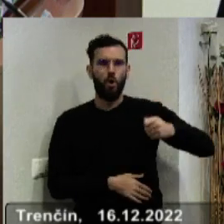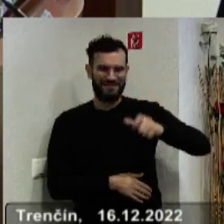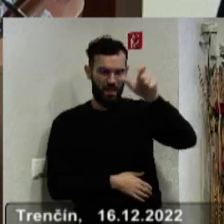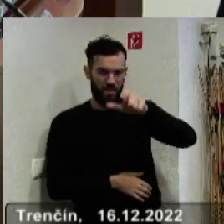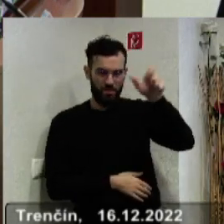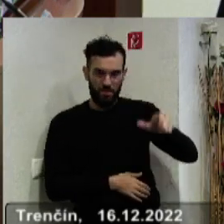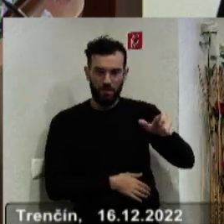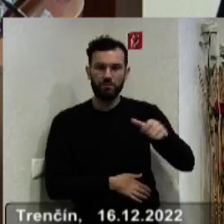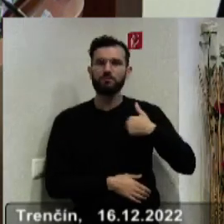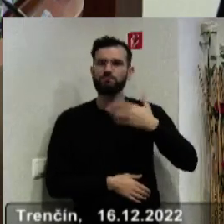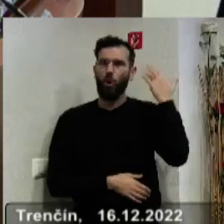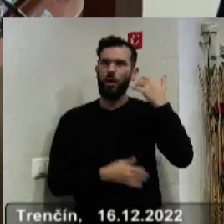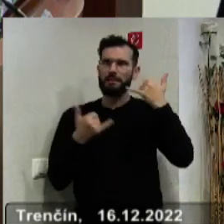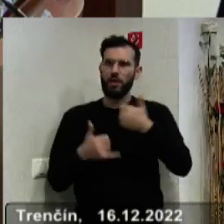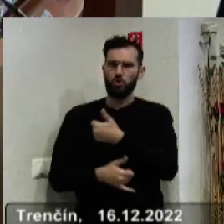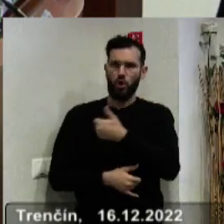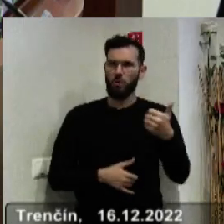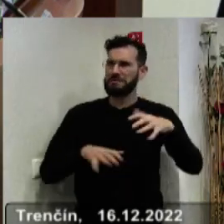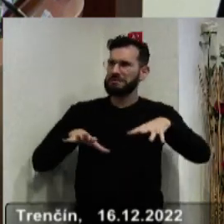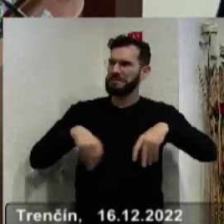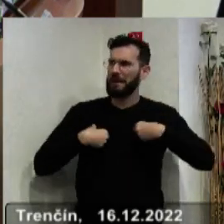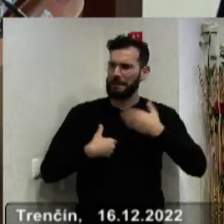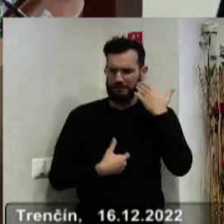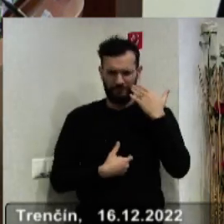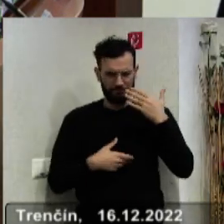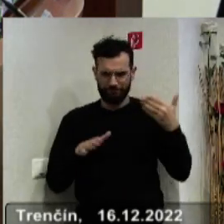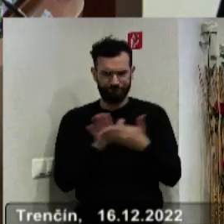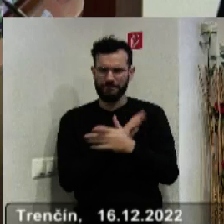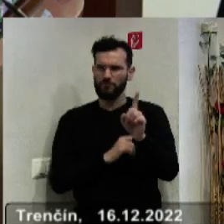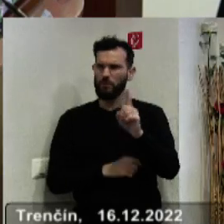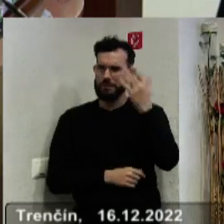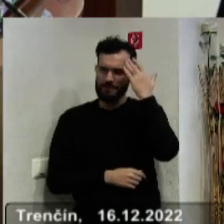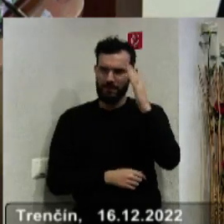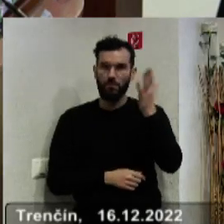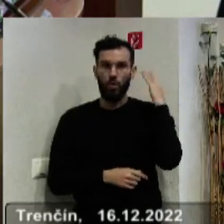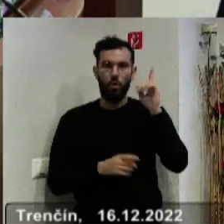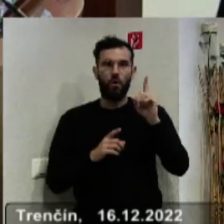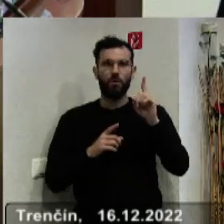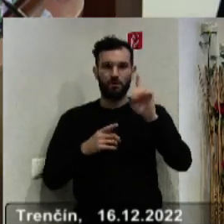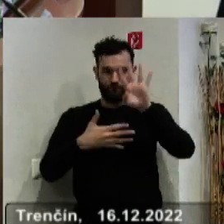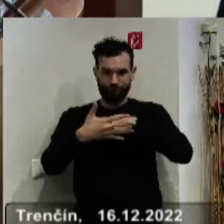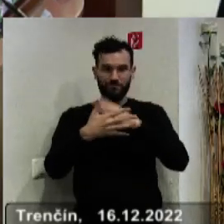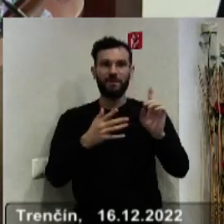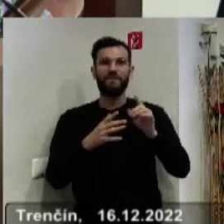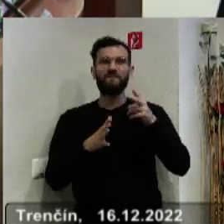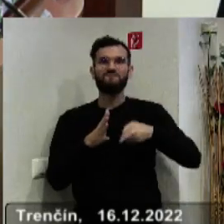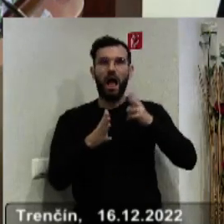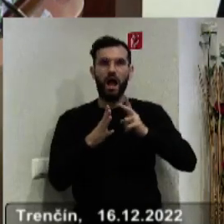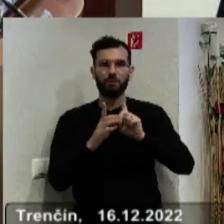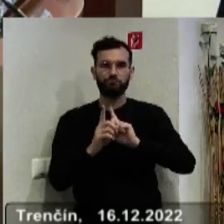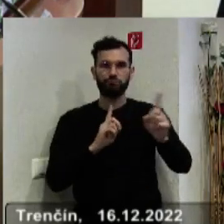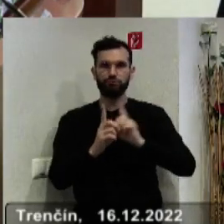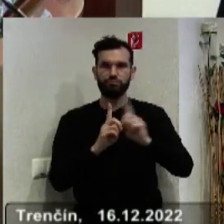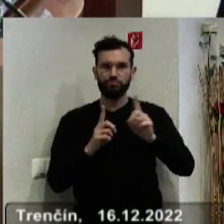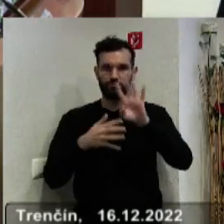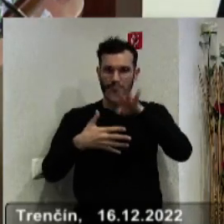schváľovali ešte vlastne tento rok, neviem, na ktorom zastupiteľstvo to bolo, grafikom vlákovej dopravy, teda respektíve